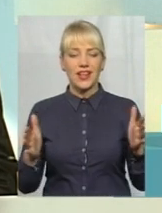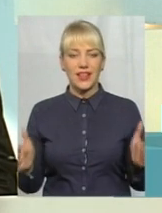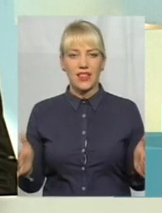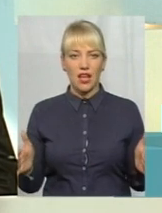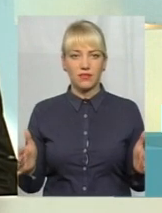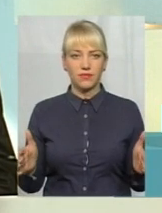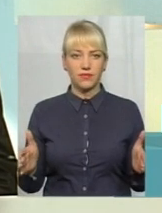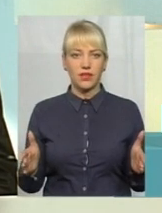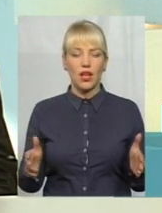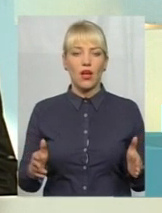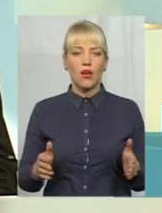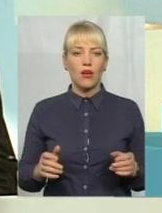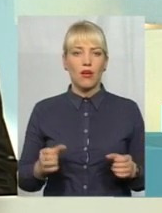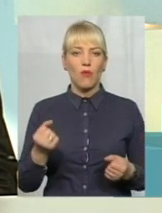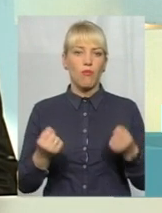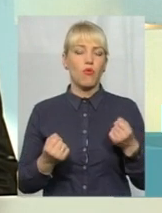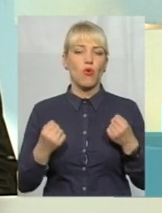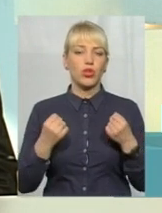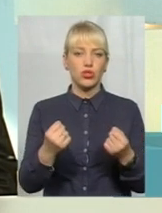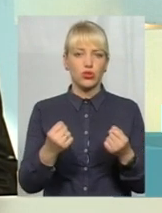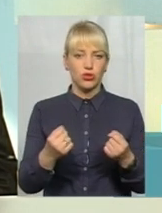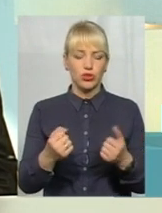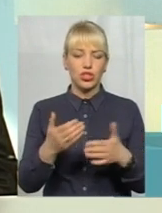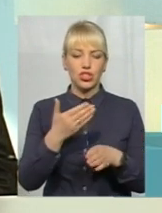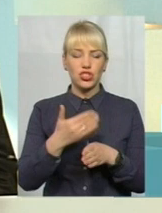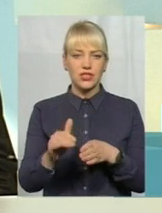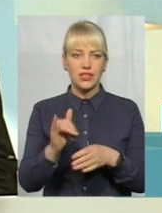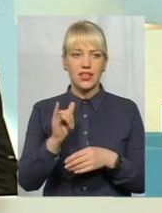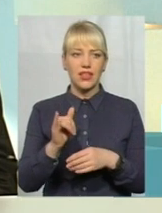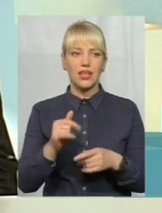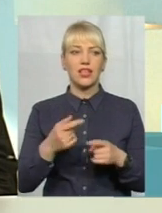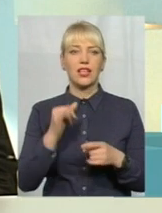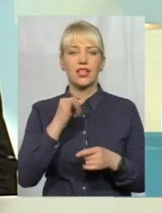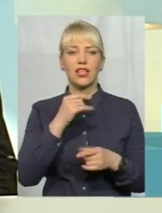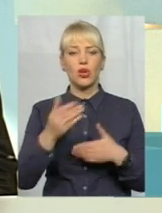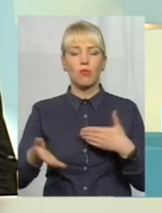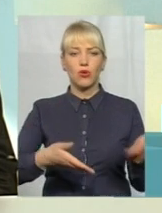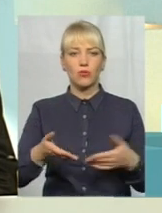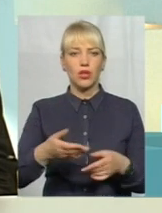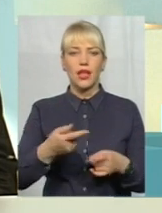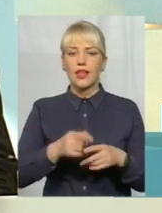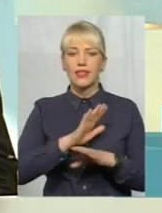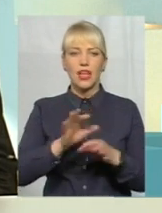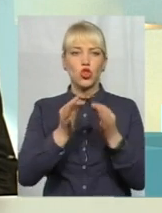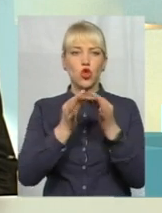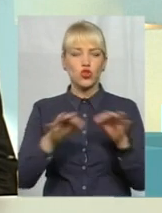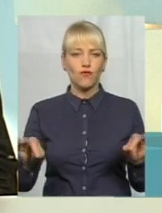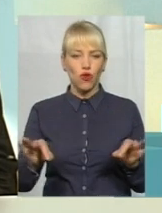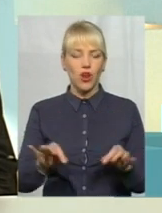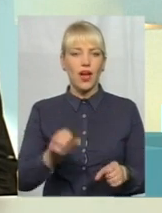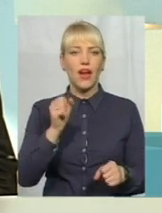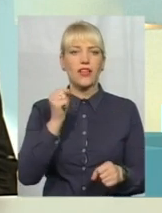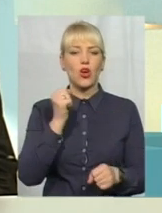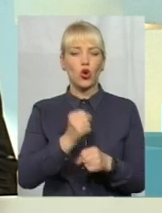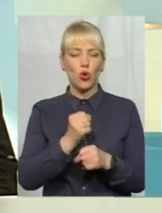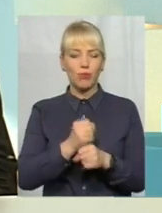Ширина проїжджої частини і ширина тротуарів, діюча, не дозволяє там зробити велодоріжку безпечною. Намалювати просто на